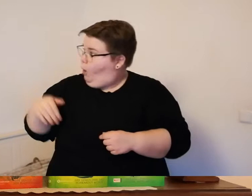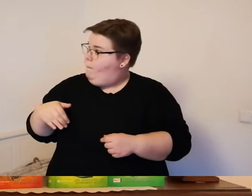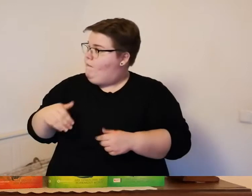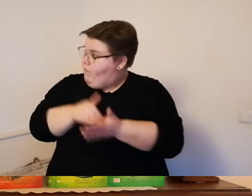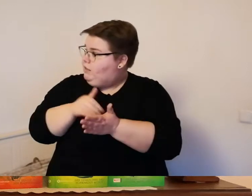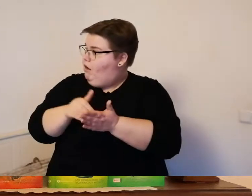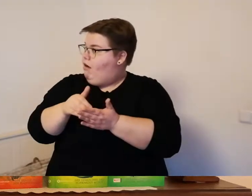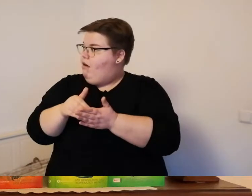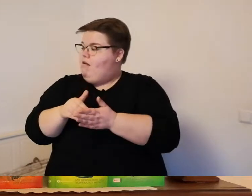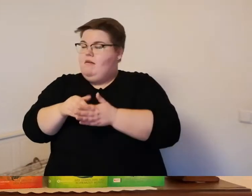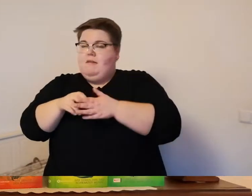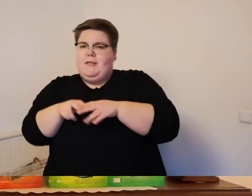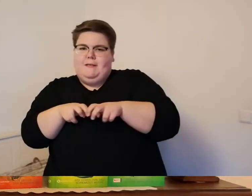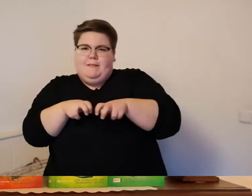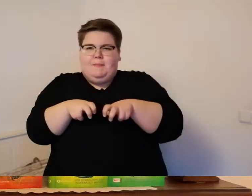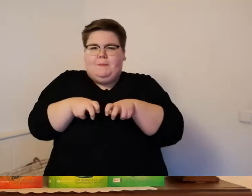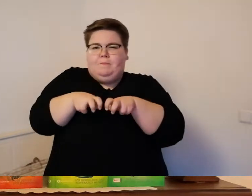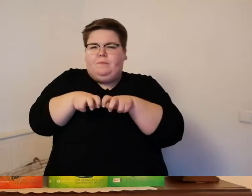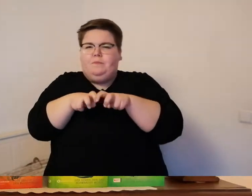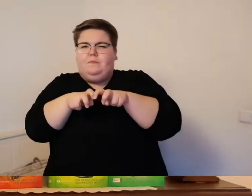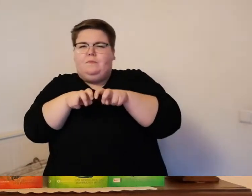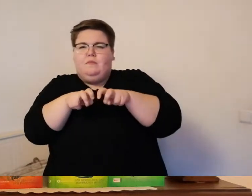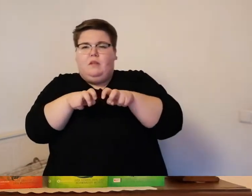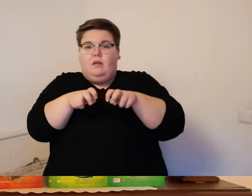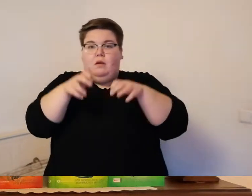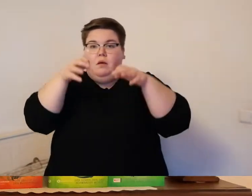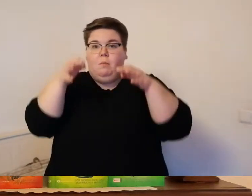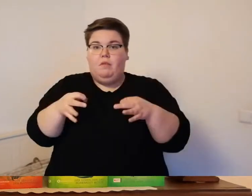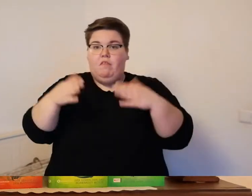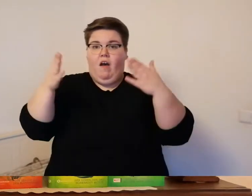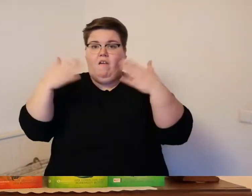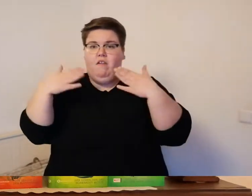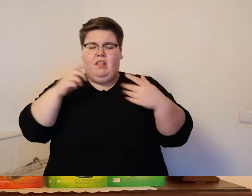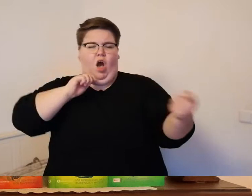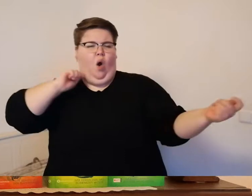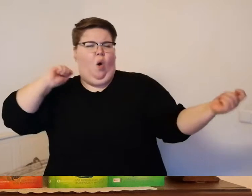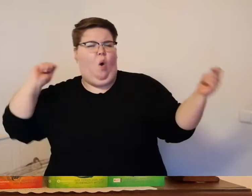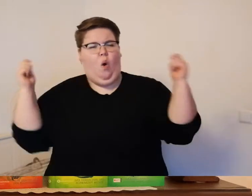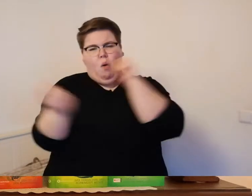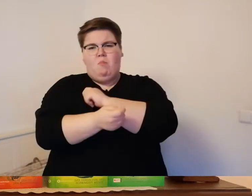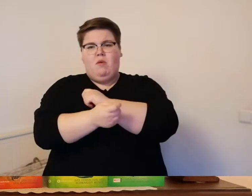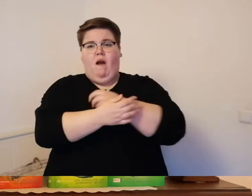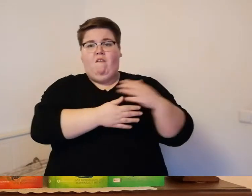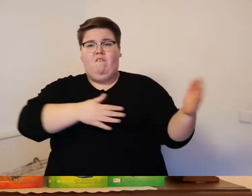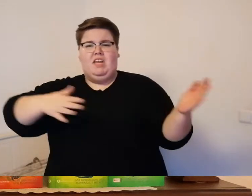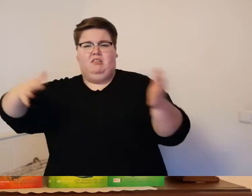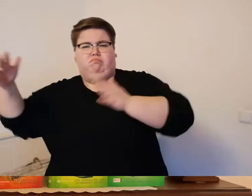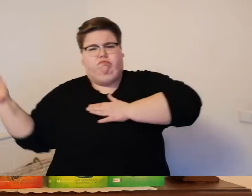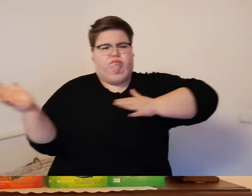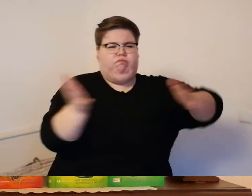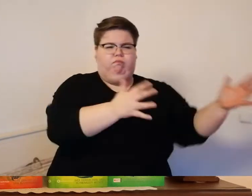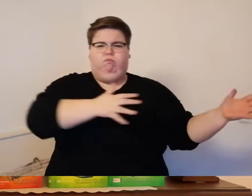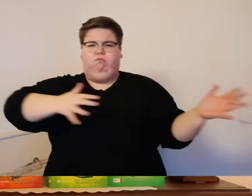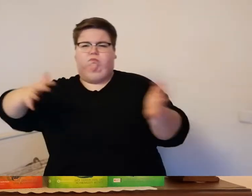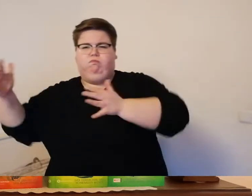kletterten weiter doch das wetter schlug plötzlich um wind kam auf und es begann zu schneien außerdem wurden